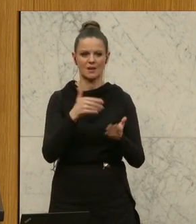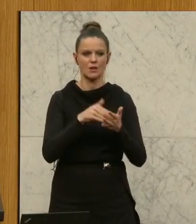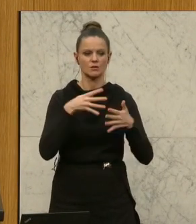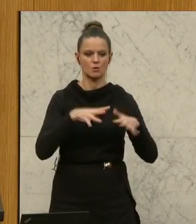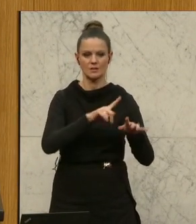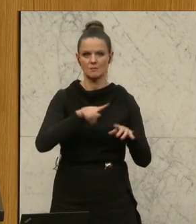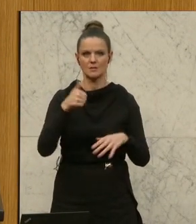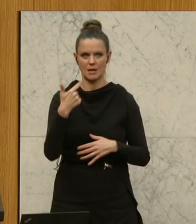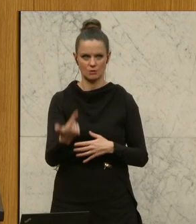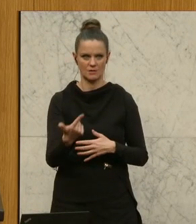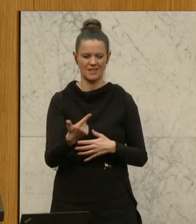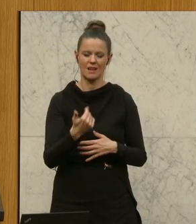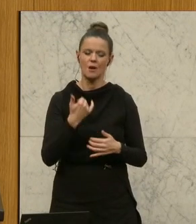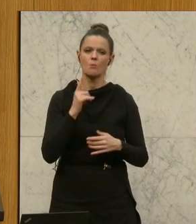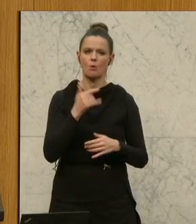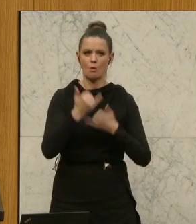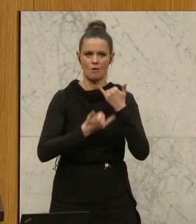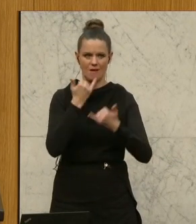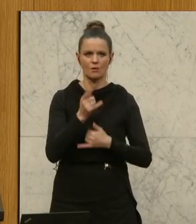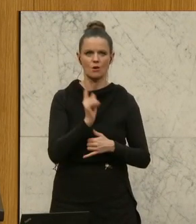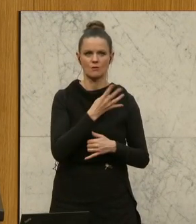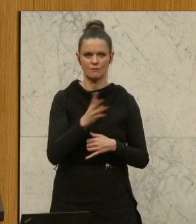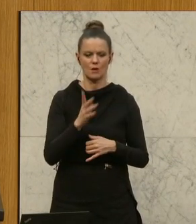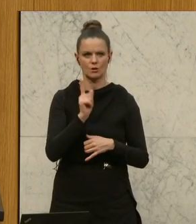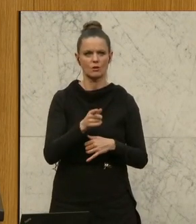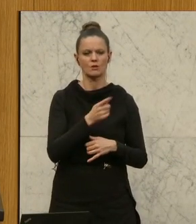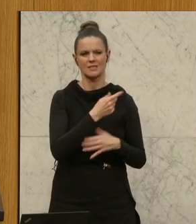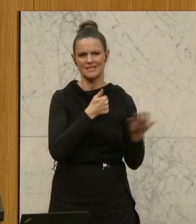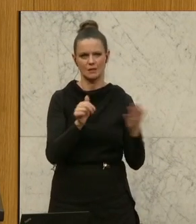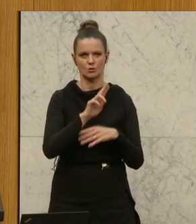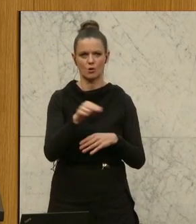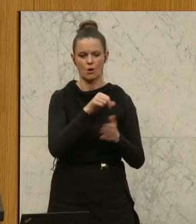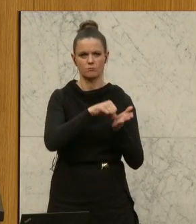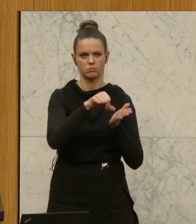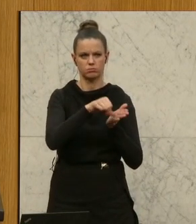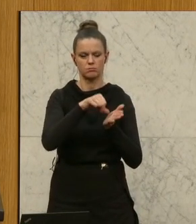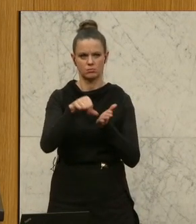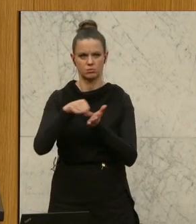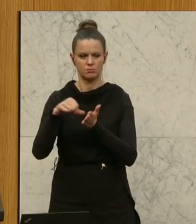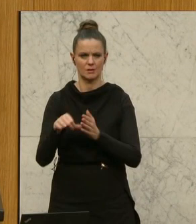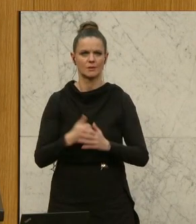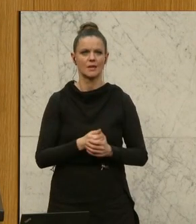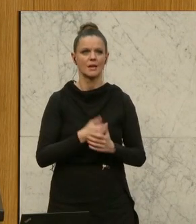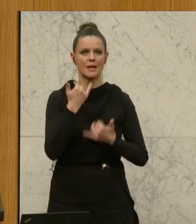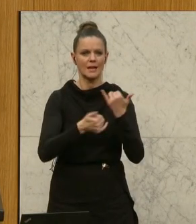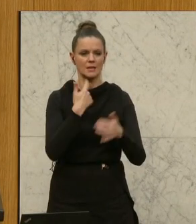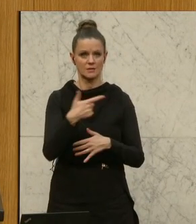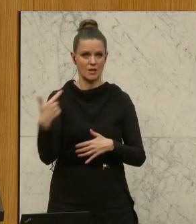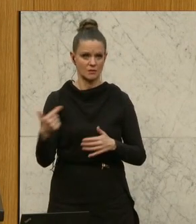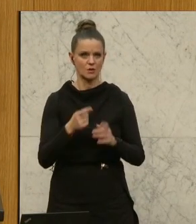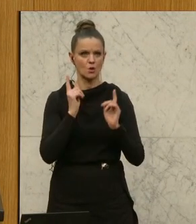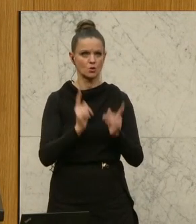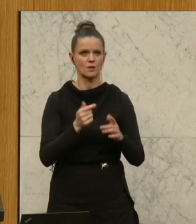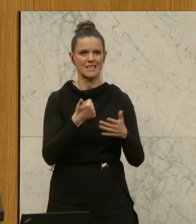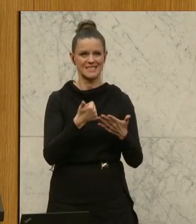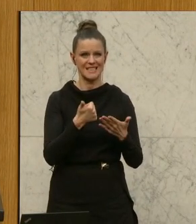2021 jedes Jahr zwischen 1.400 und 1.600 Euro bezahlt hat. Und im Jahr 2022 soll sie